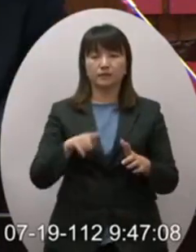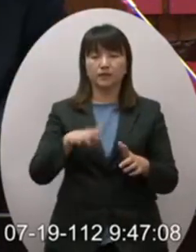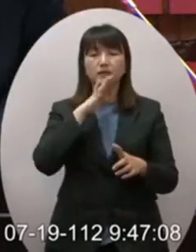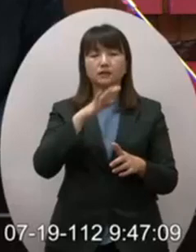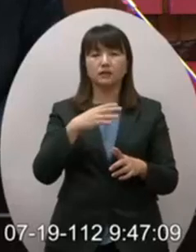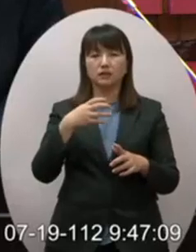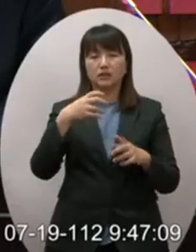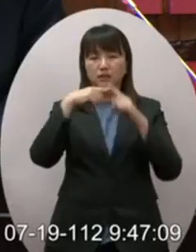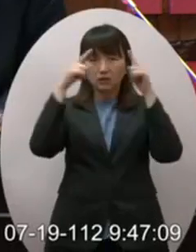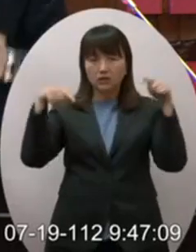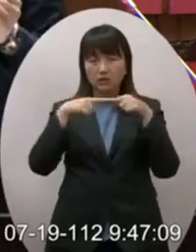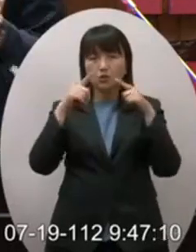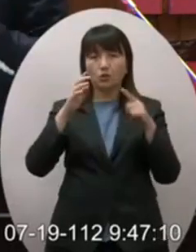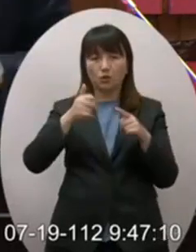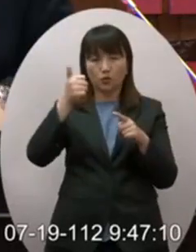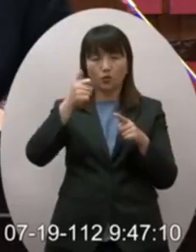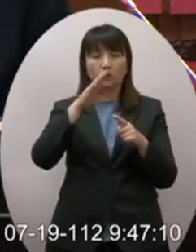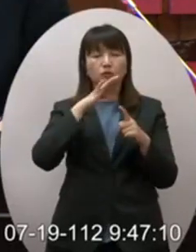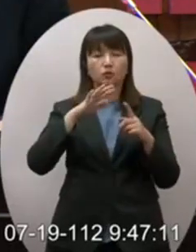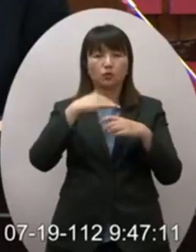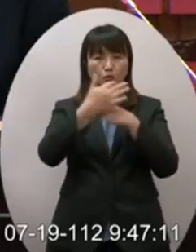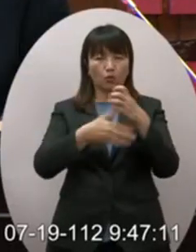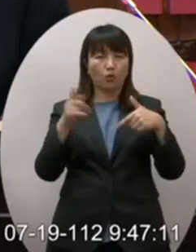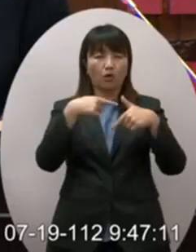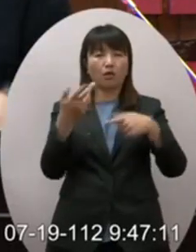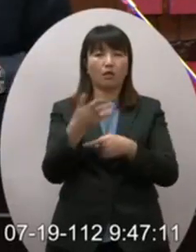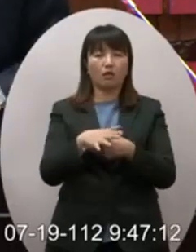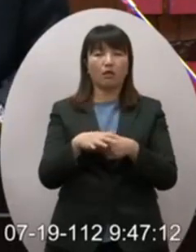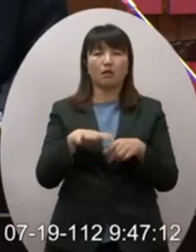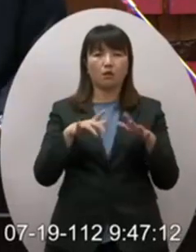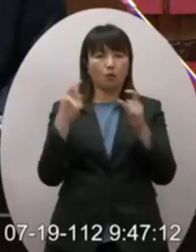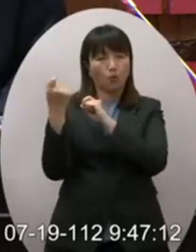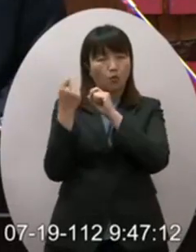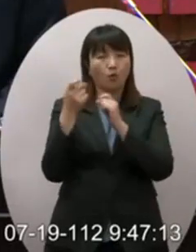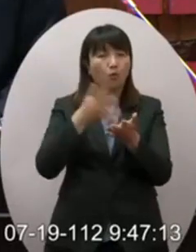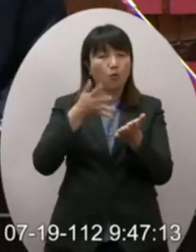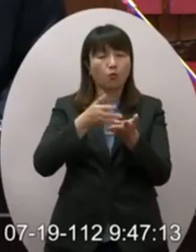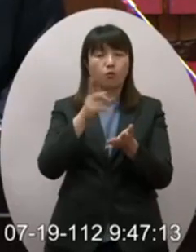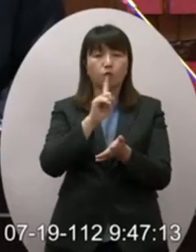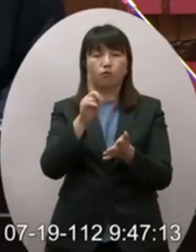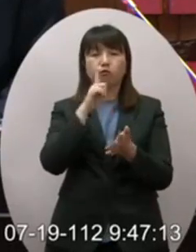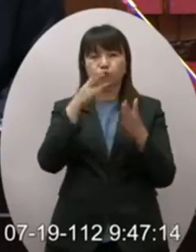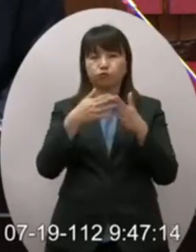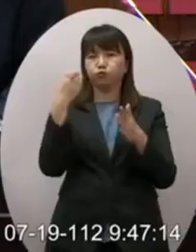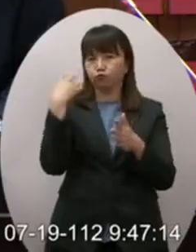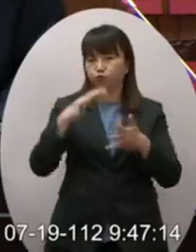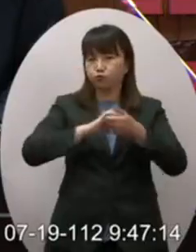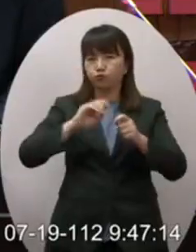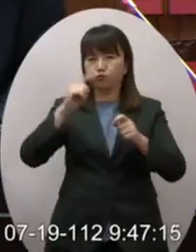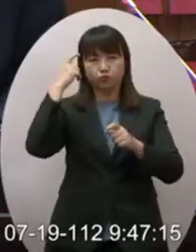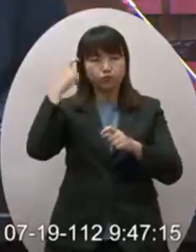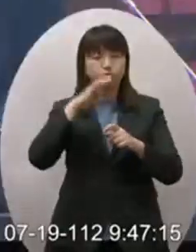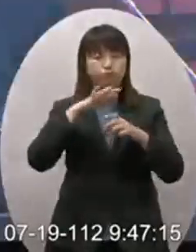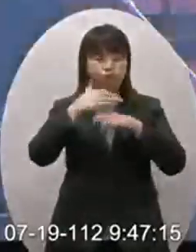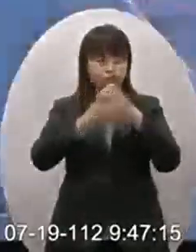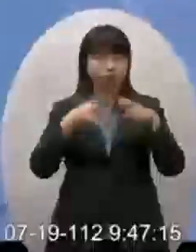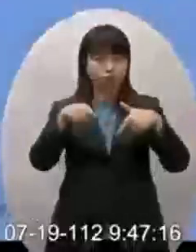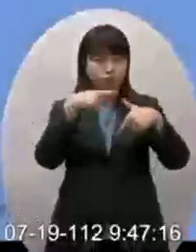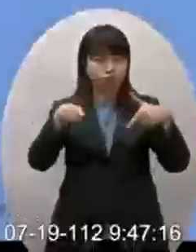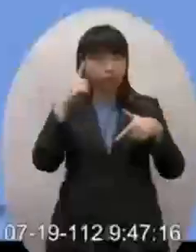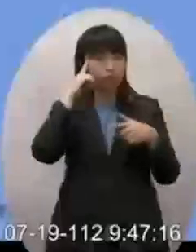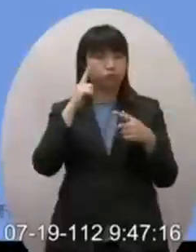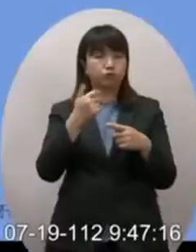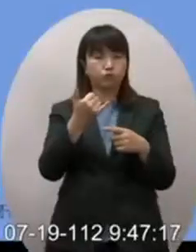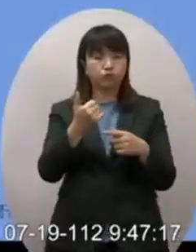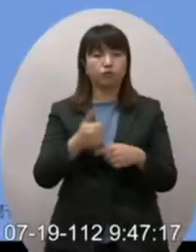忠謀前陣子講過他說全球化已經死掉了然後最近他演講他說我們要重新定義全球化這個你認不